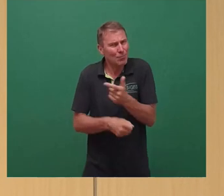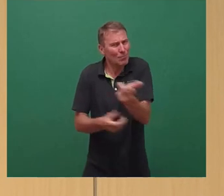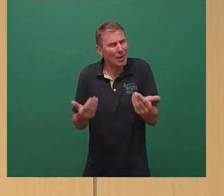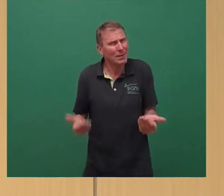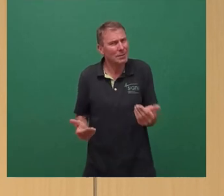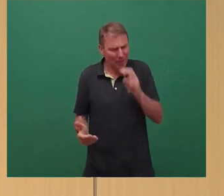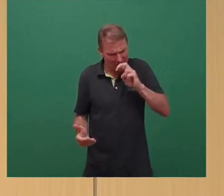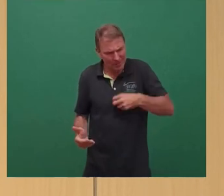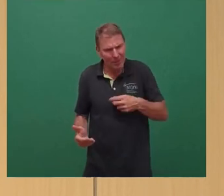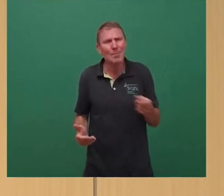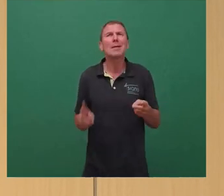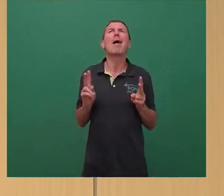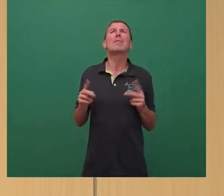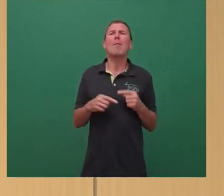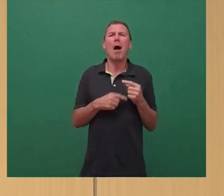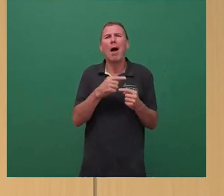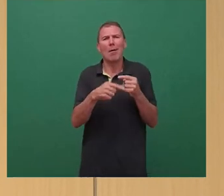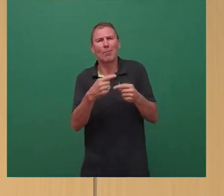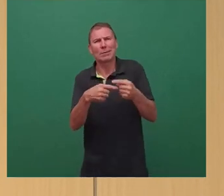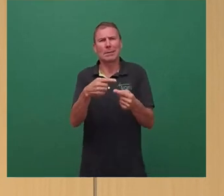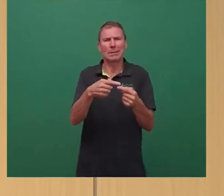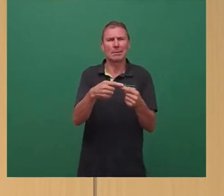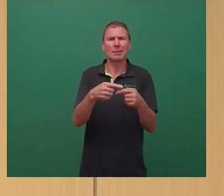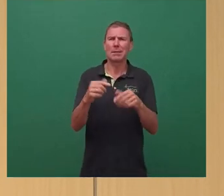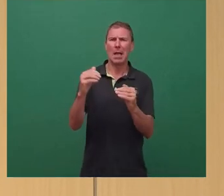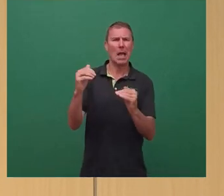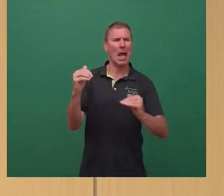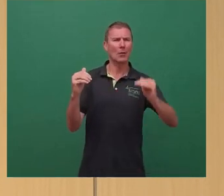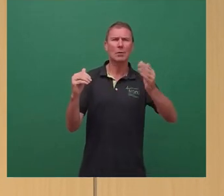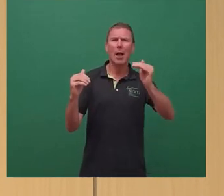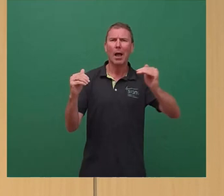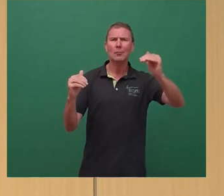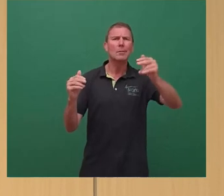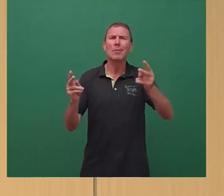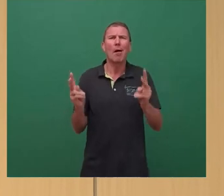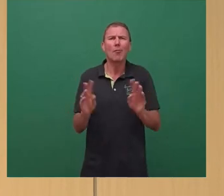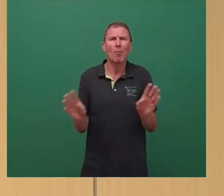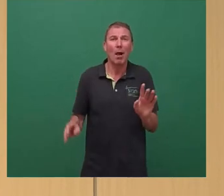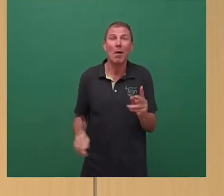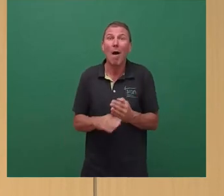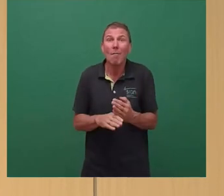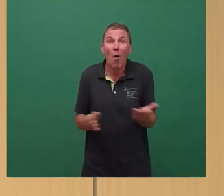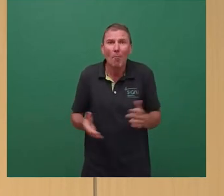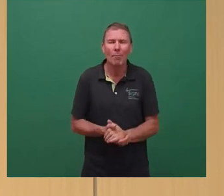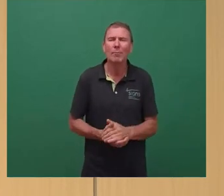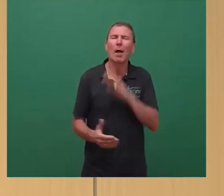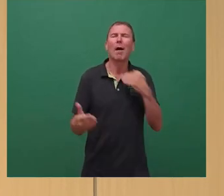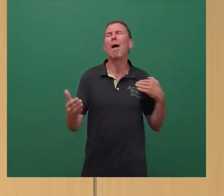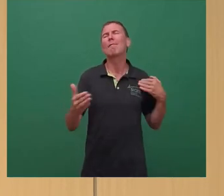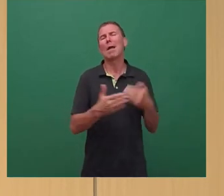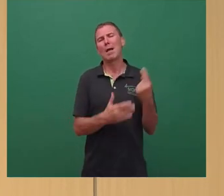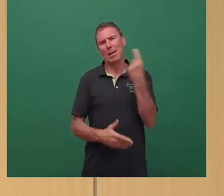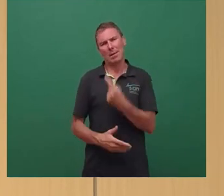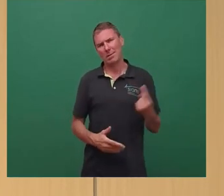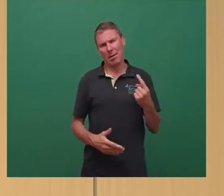Normalisierungsprozess, dass es hier zu einem gewissen Anstieg auch kommt. Warum? Wir haben jahrelang die DVB mit